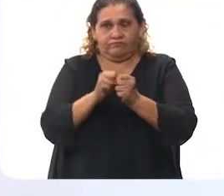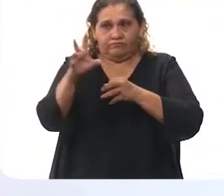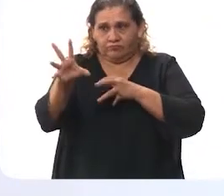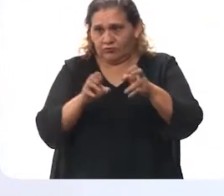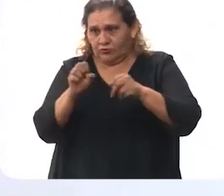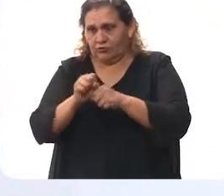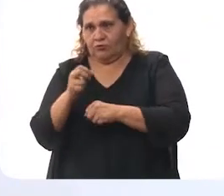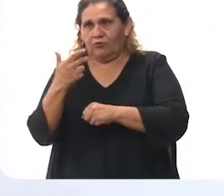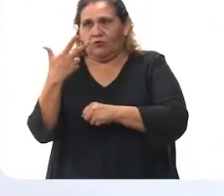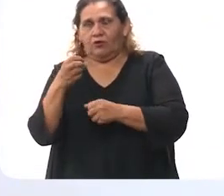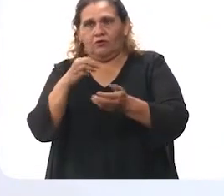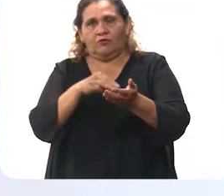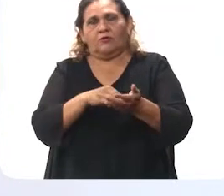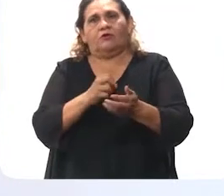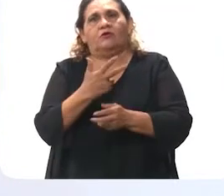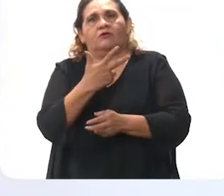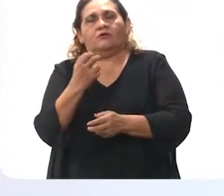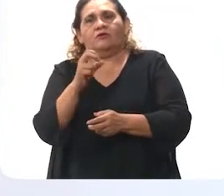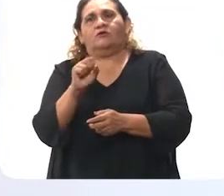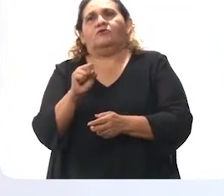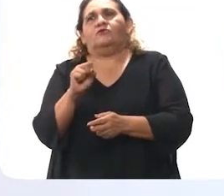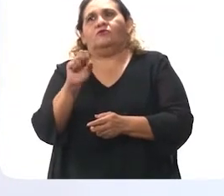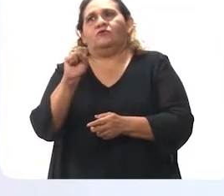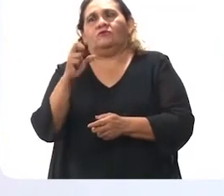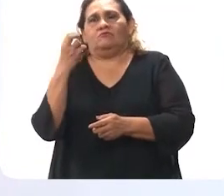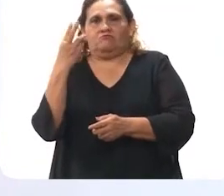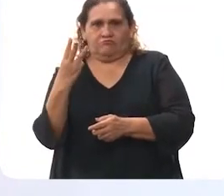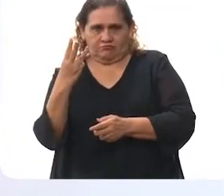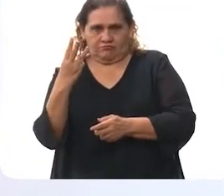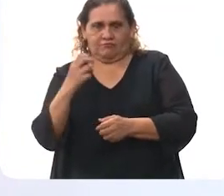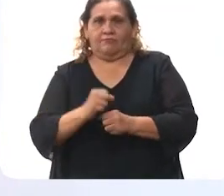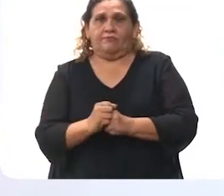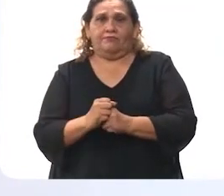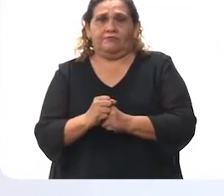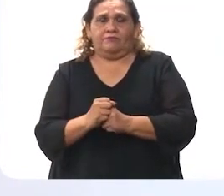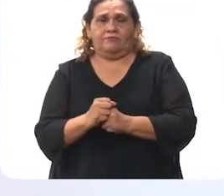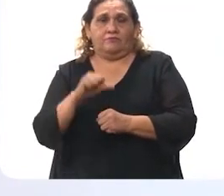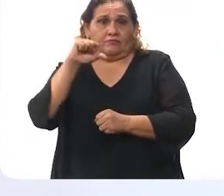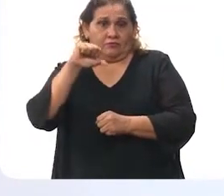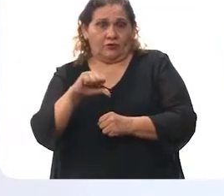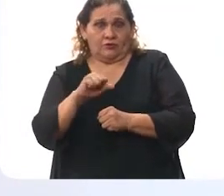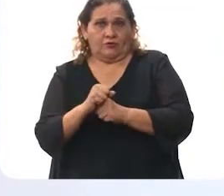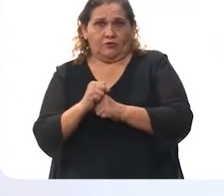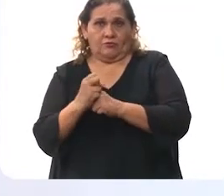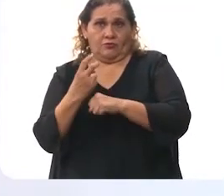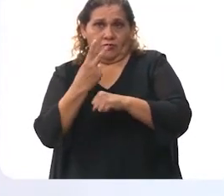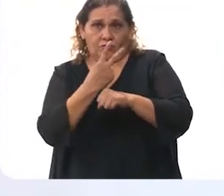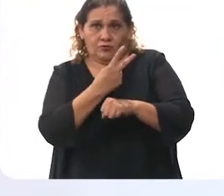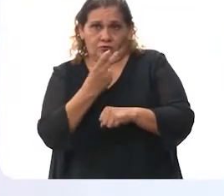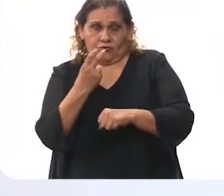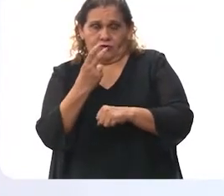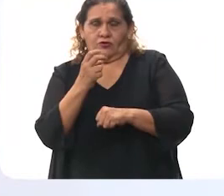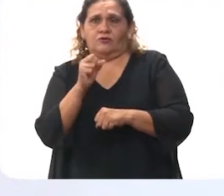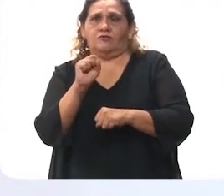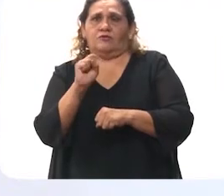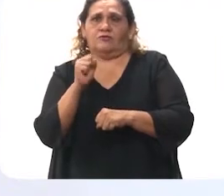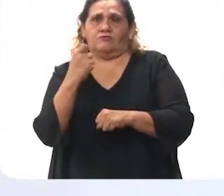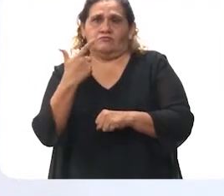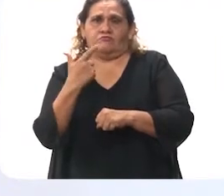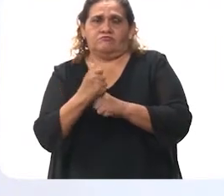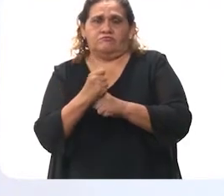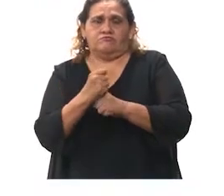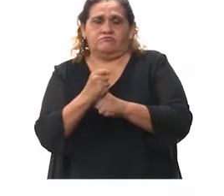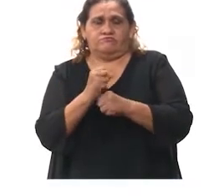yutukajilu 7 temozon 5 valladolid oštule tikul kaktule tekash hujuntule akil chapap chemašt saan hoktun